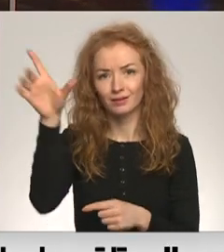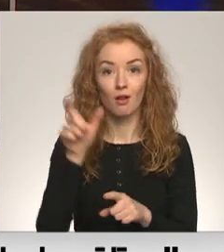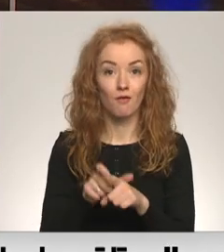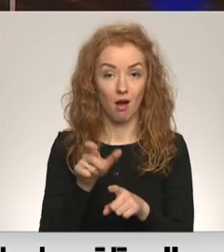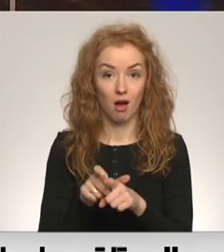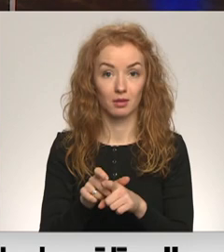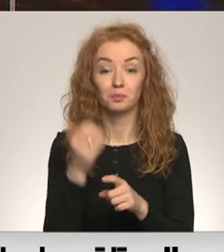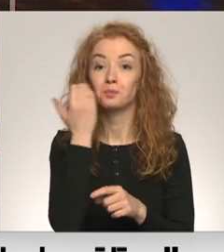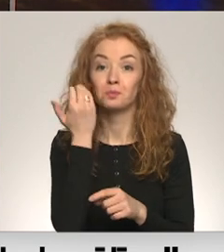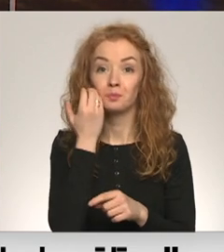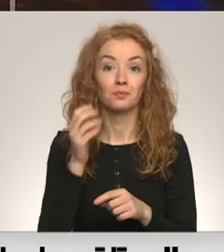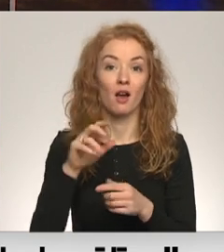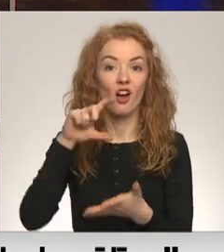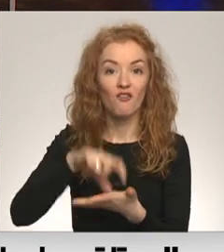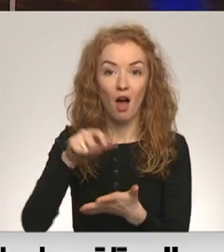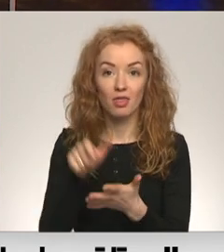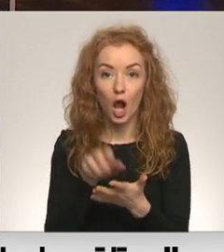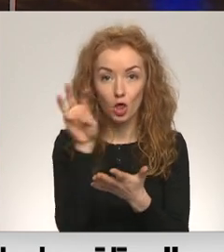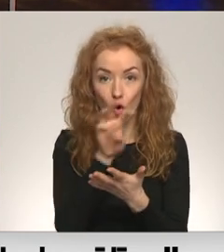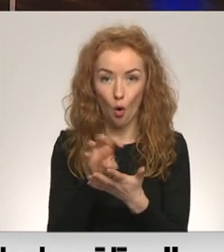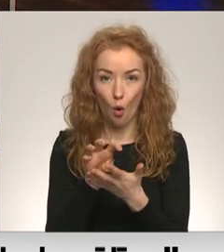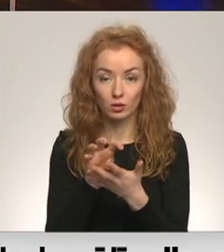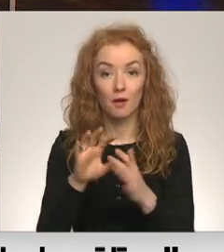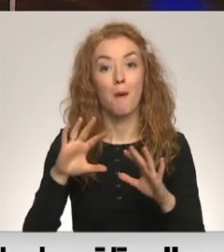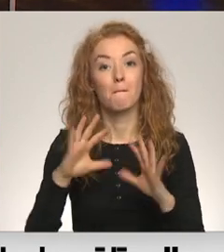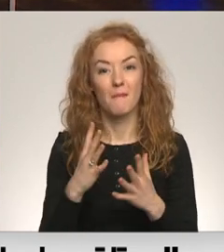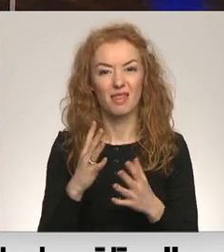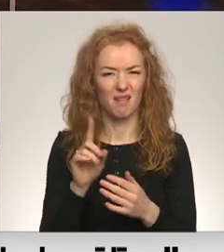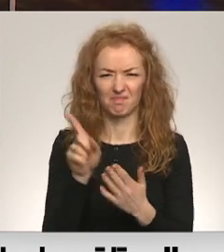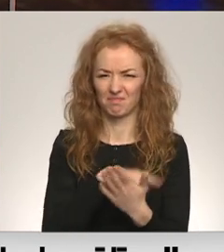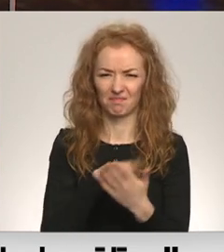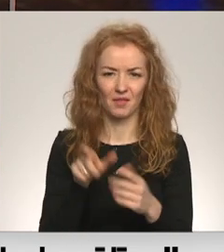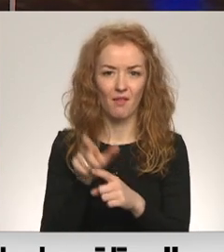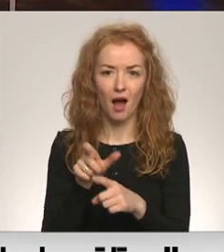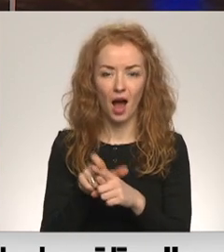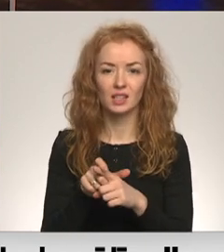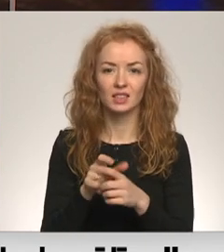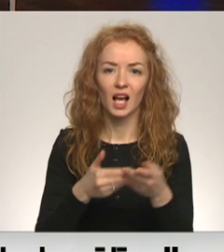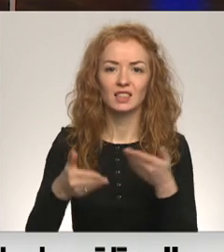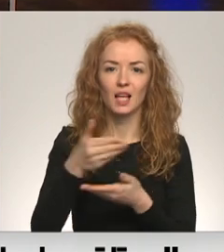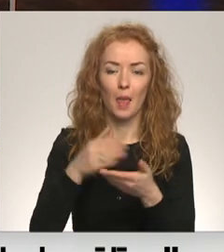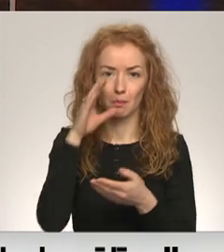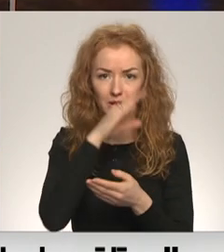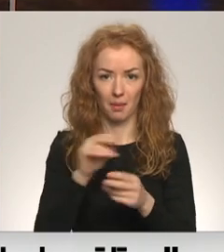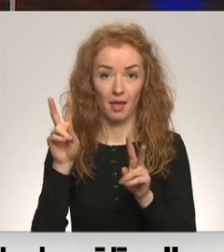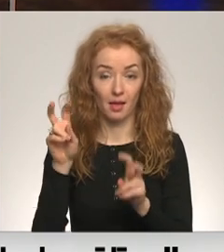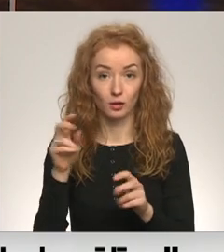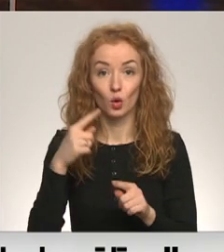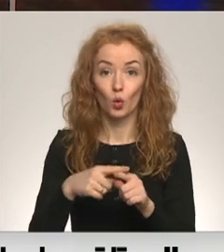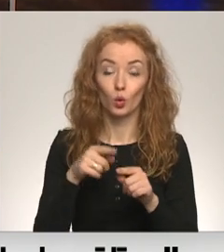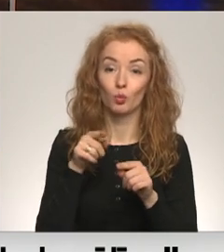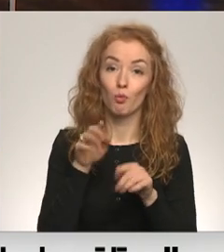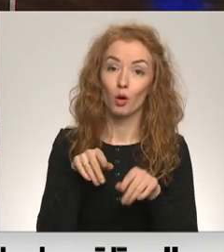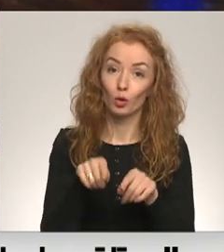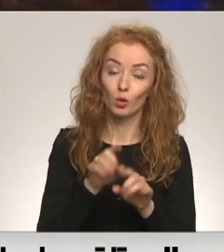Tas ir kvadrātkots, bet nevārds sadarbspējīgs. Par vārdu nozīmi un gadus pārnotot teicienu vairāk